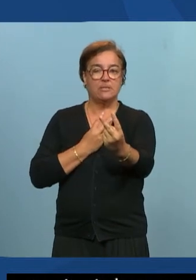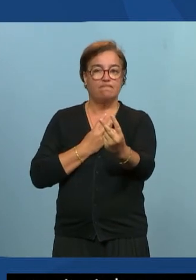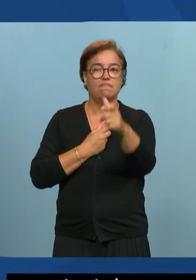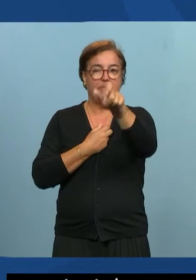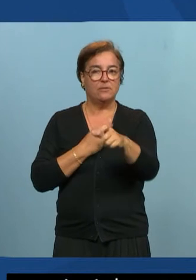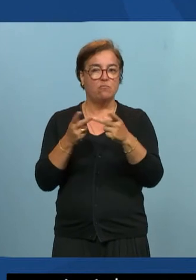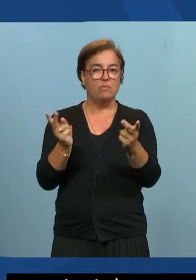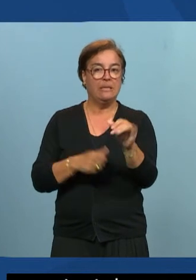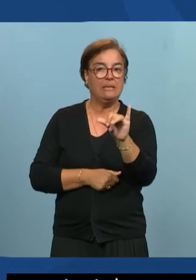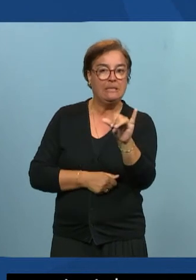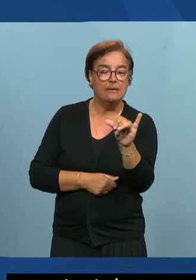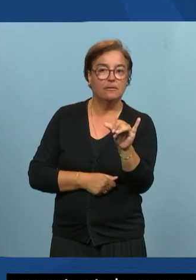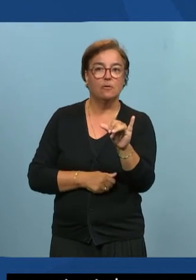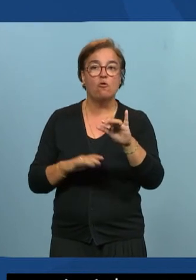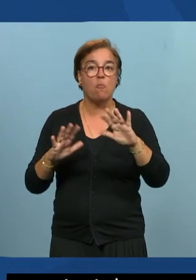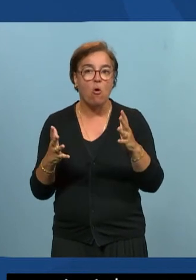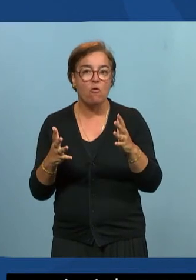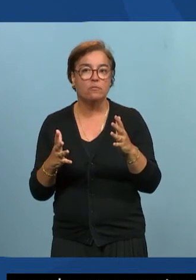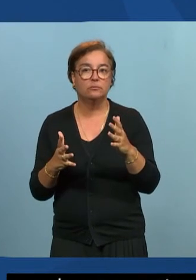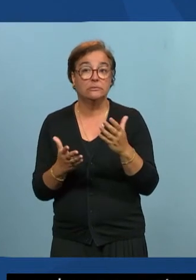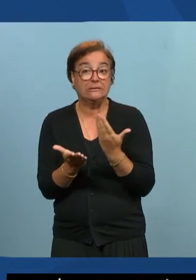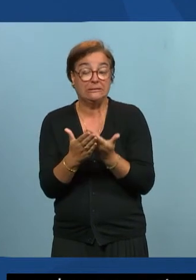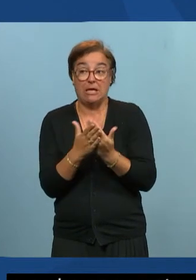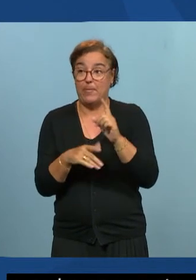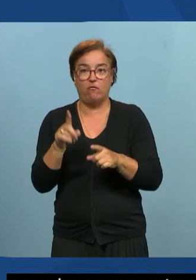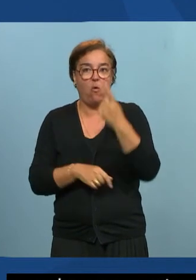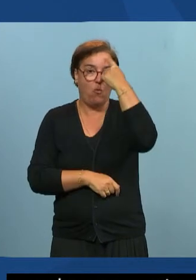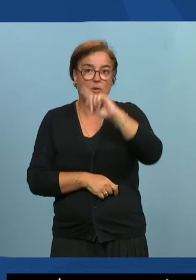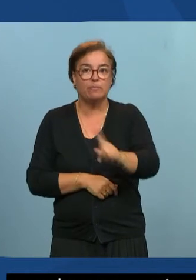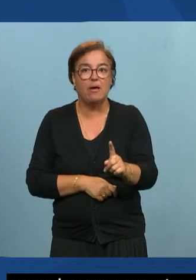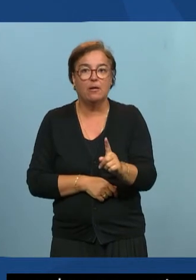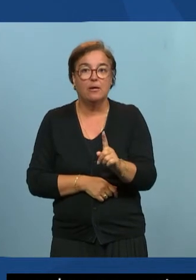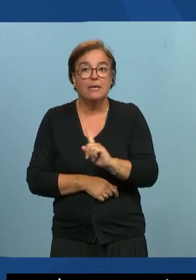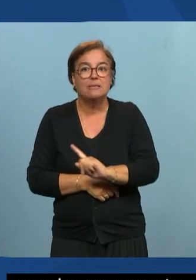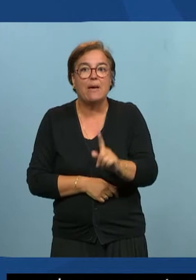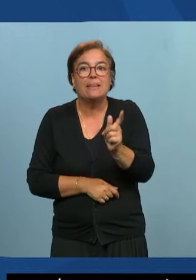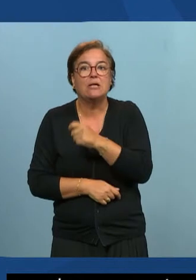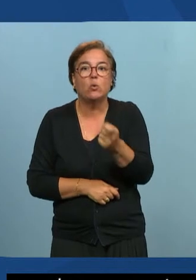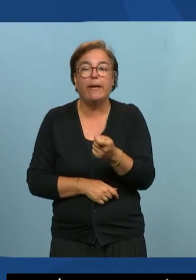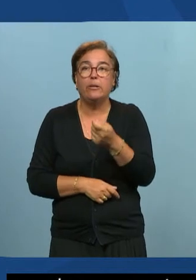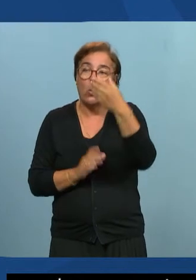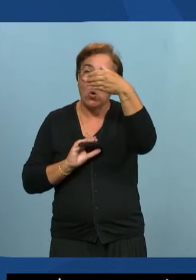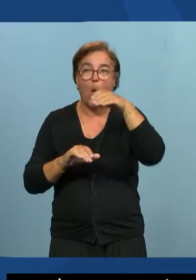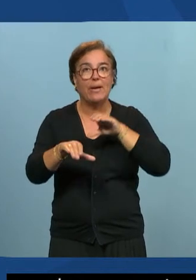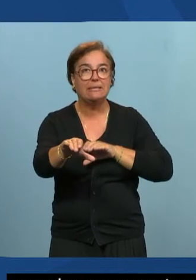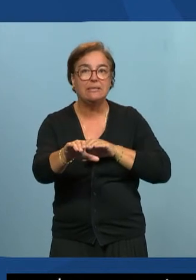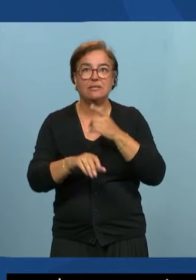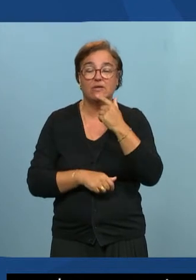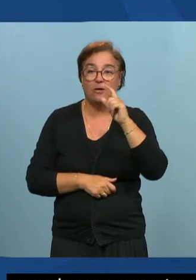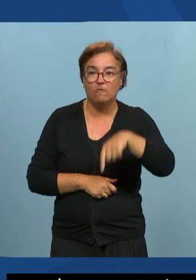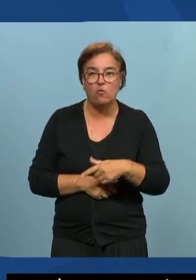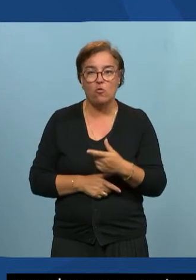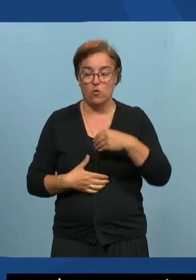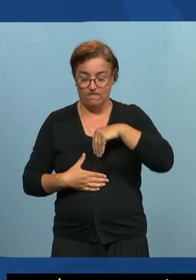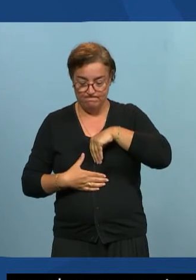choses de l'autre côté de l'écran, qui ne sont pas forcément des choses auxquelles on pense, et ce n pas naturel d'avoir cette empathie. Il faut arriver à faire naître de l